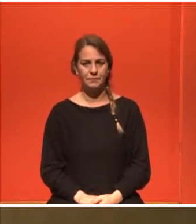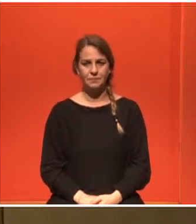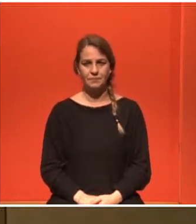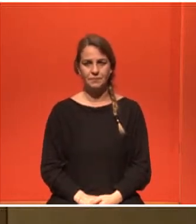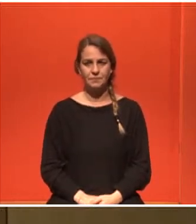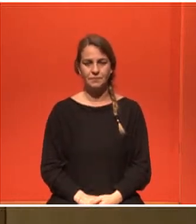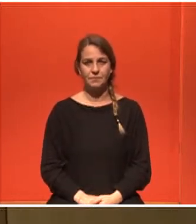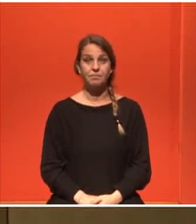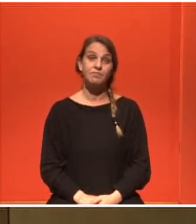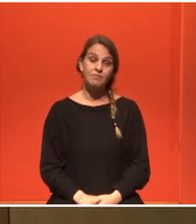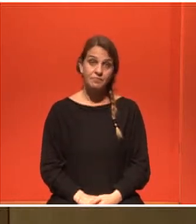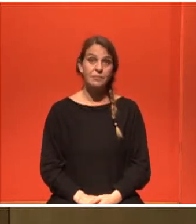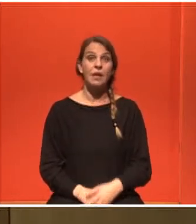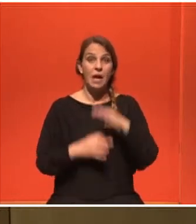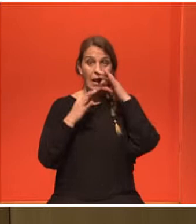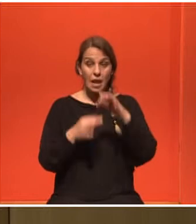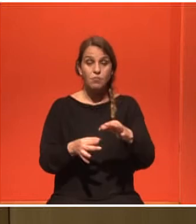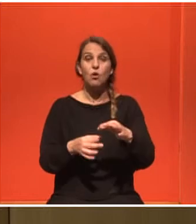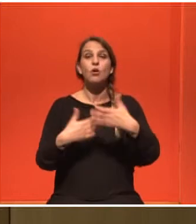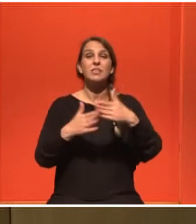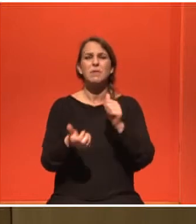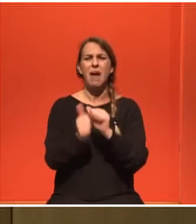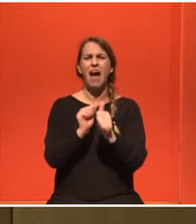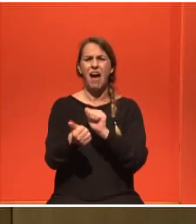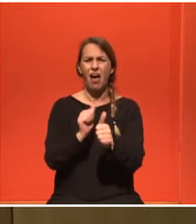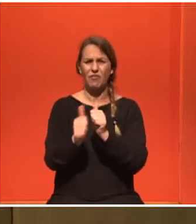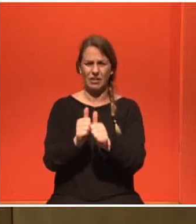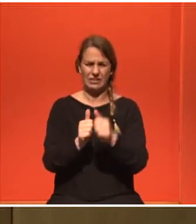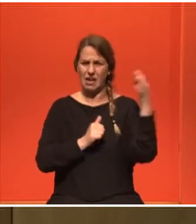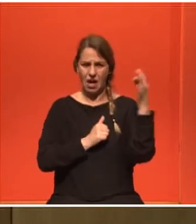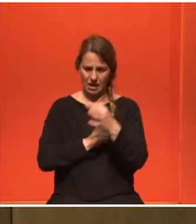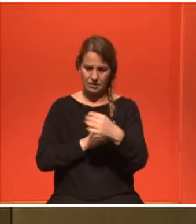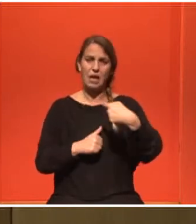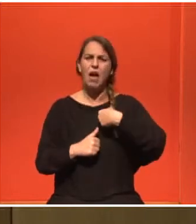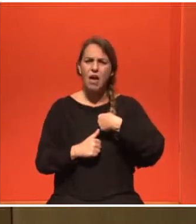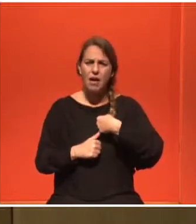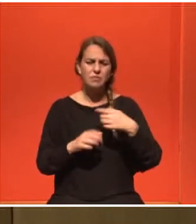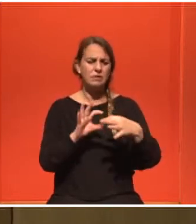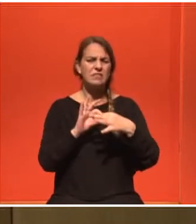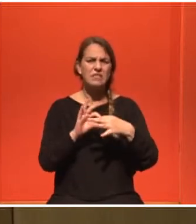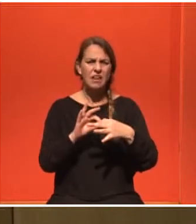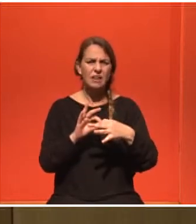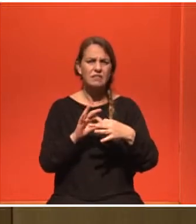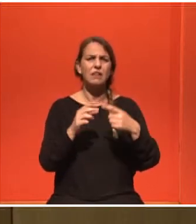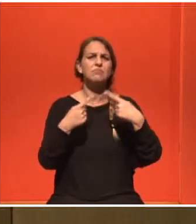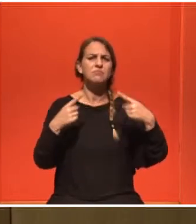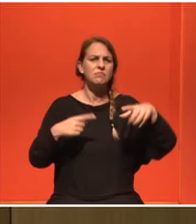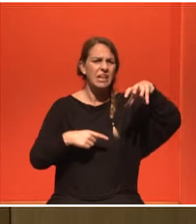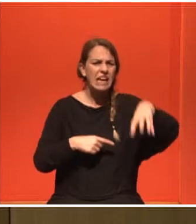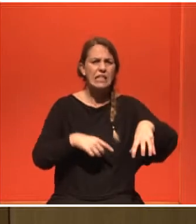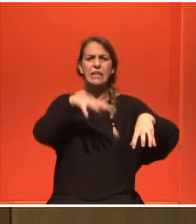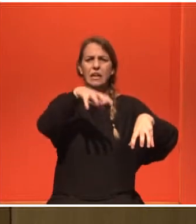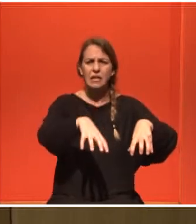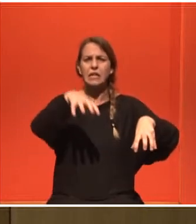Εδώ να τονίσω ότι το Τμήμα Αθλητικής Αριστείας κάνει με όλες τις κλινικές και με την κλινική του κυρίου Αρκαδόπουλου και του κυρίου